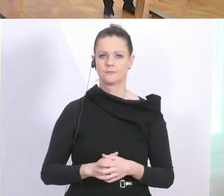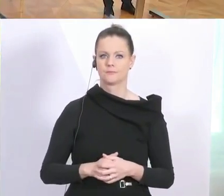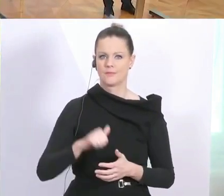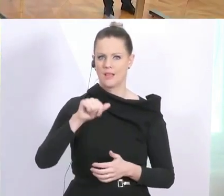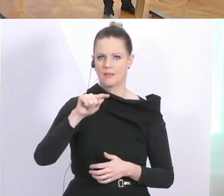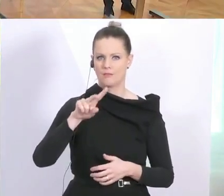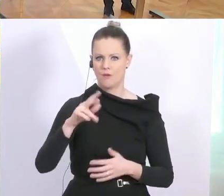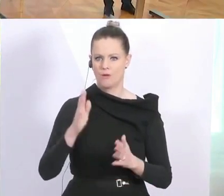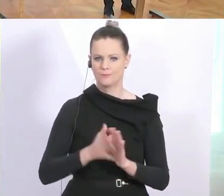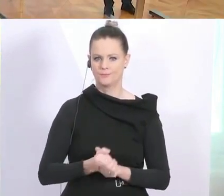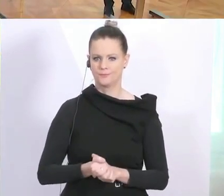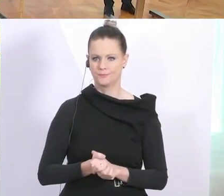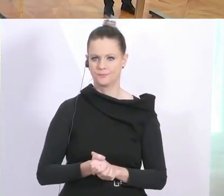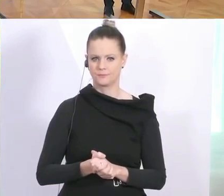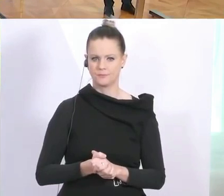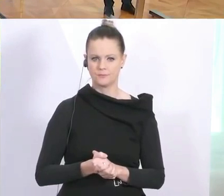ATV, bitte.